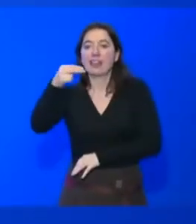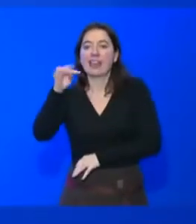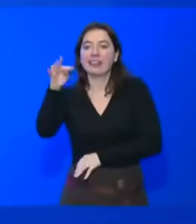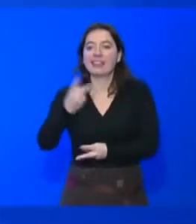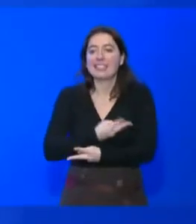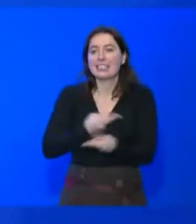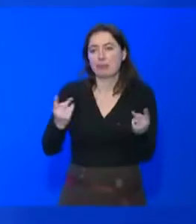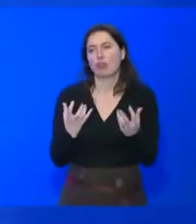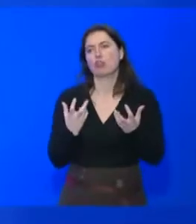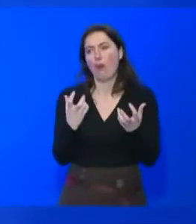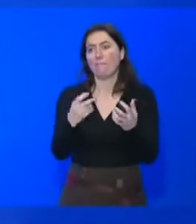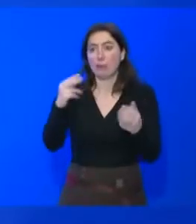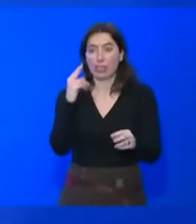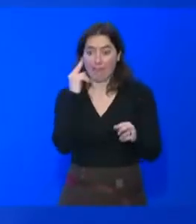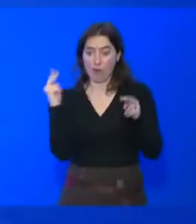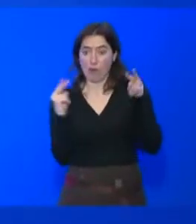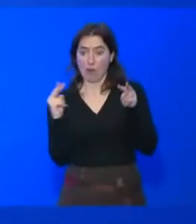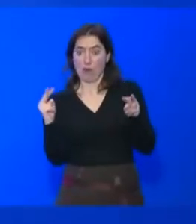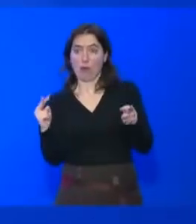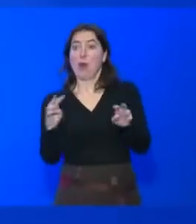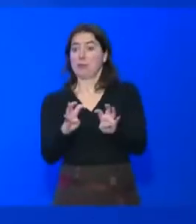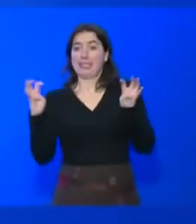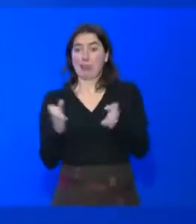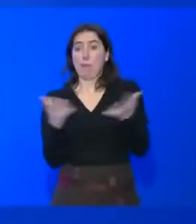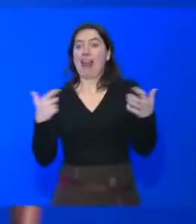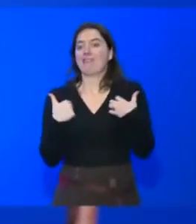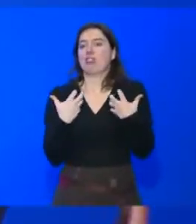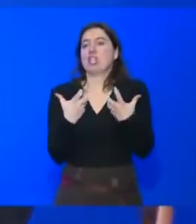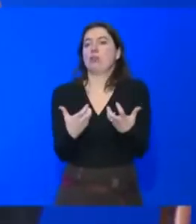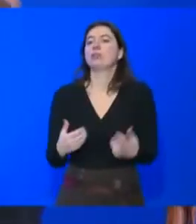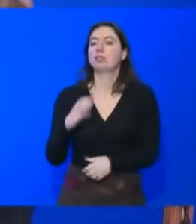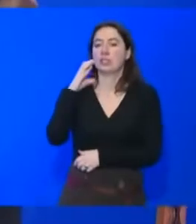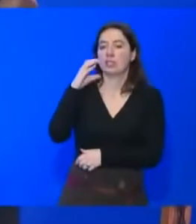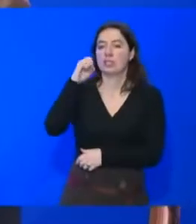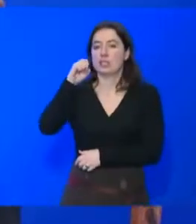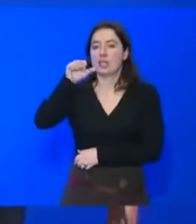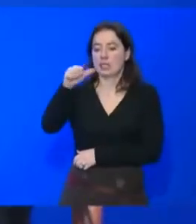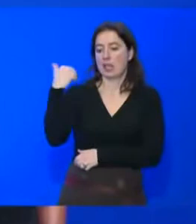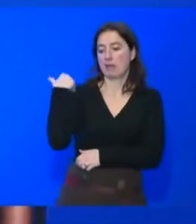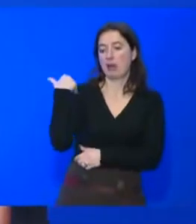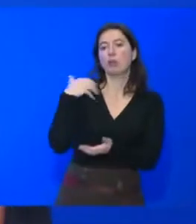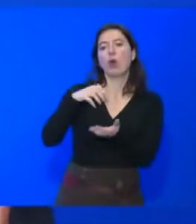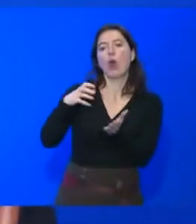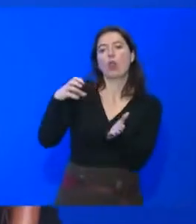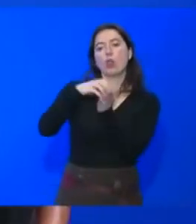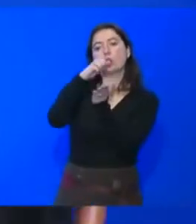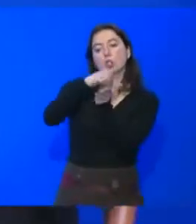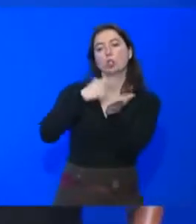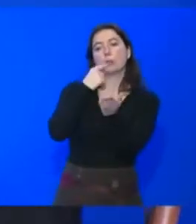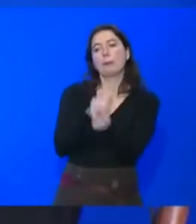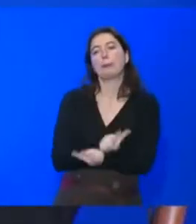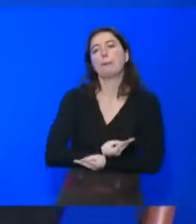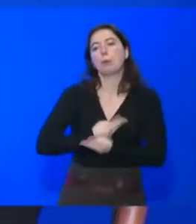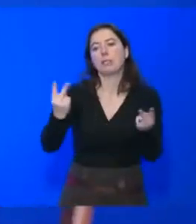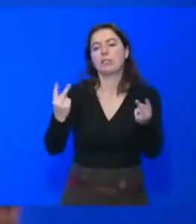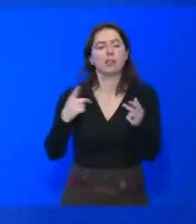gens, plus de chaînes confidentielles. Voilà. Le CSA a publié une note, il n'y pas très longtemps, mais qui date,